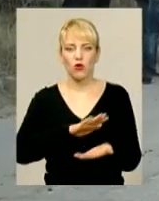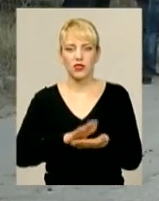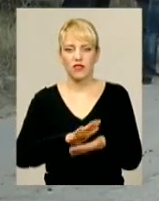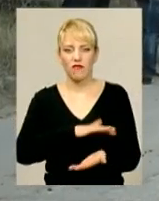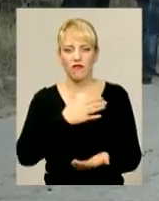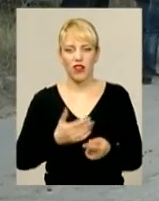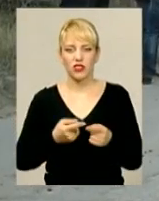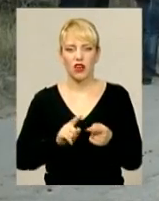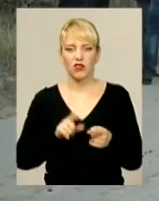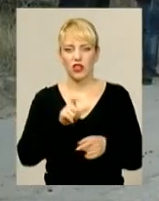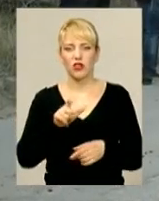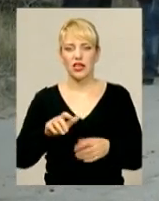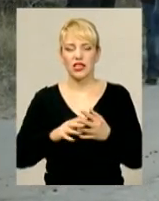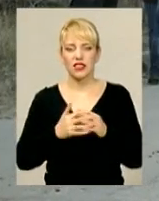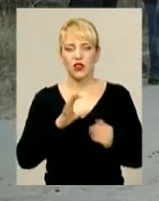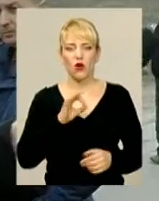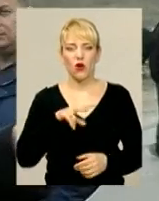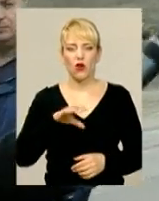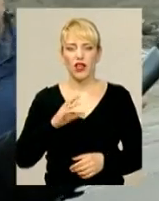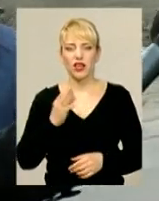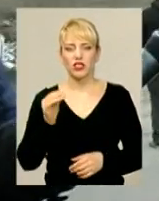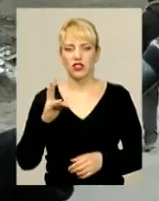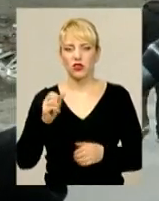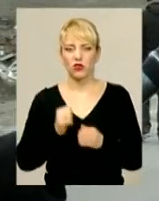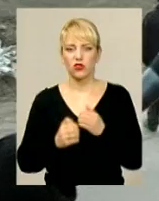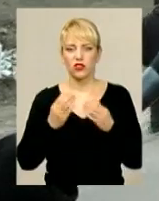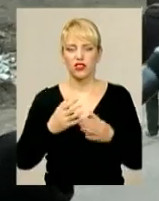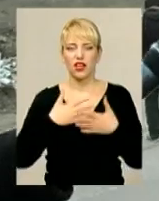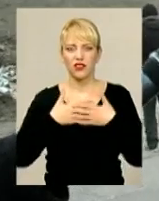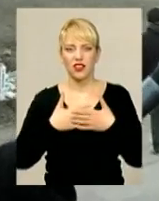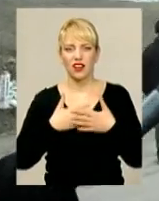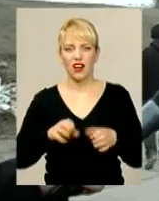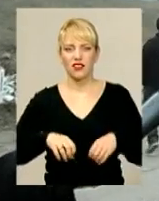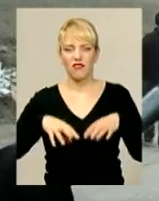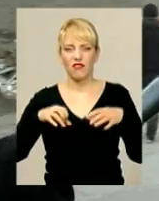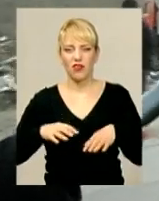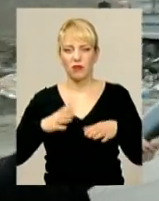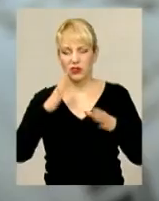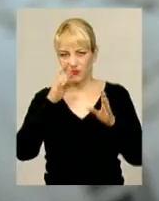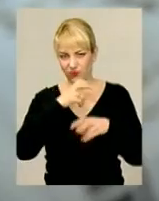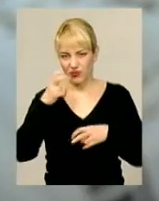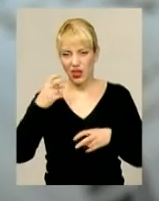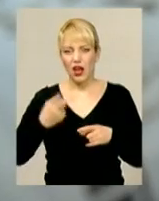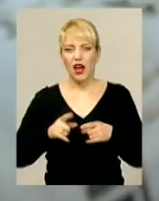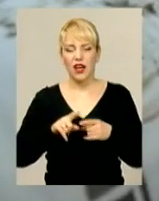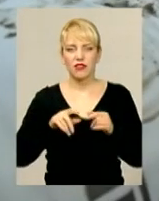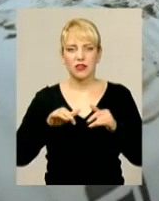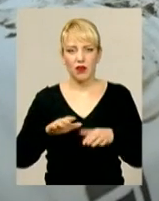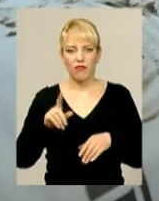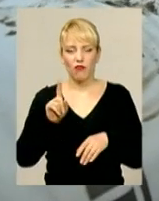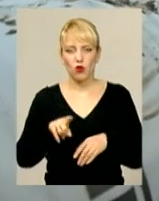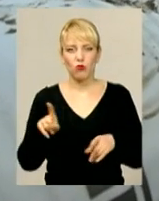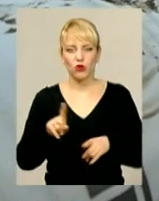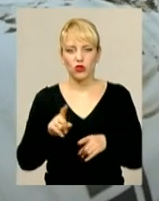люди – жителі села Олишин. Скаржаться, щодня доводиться дихати випарами та їдким димом. А вся справа в тому, що